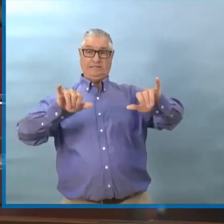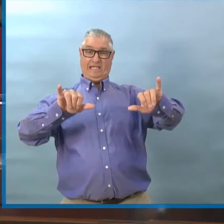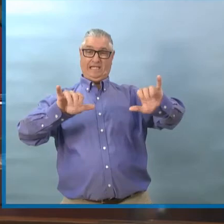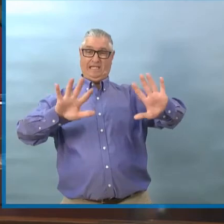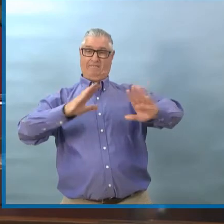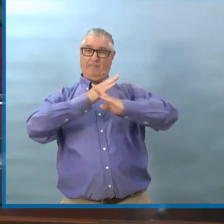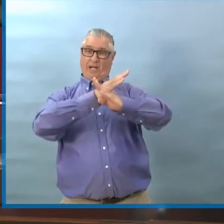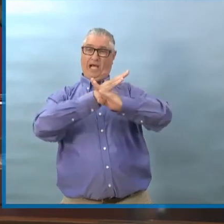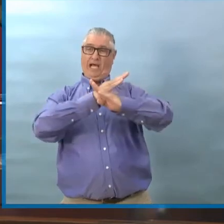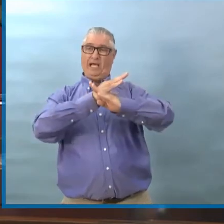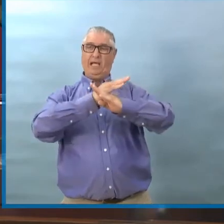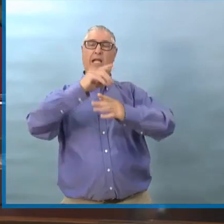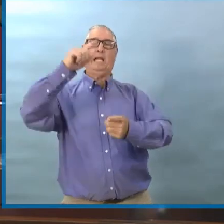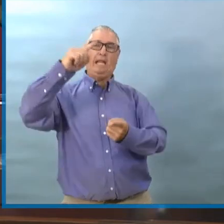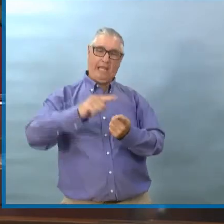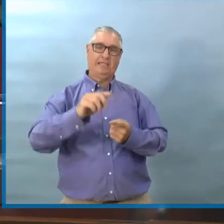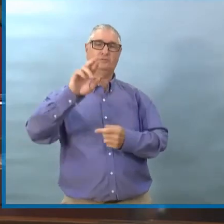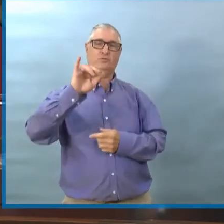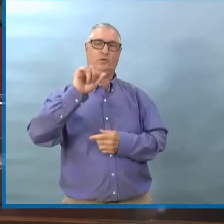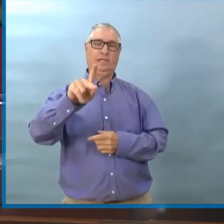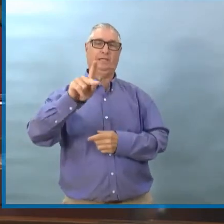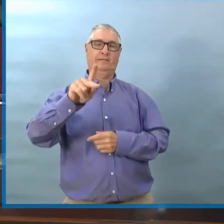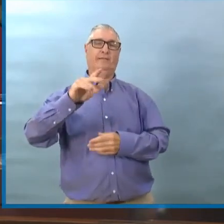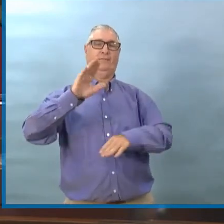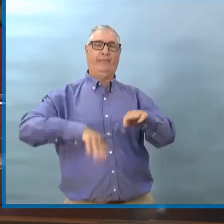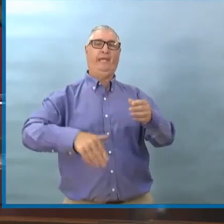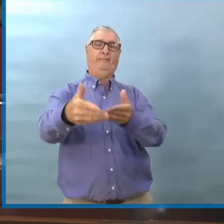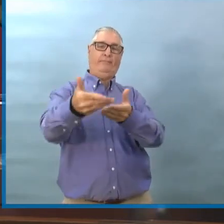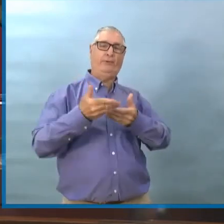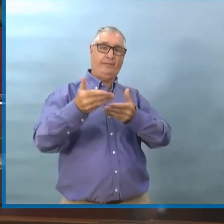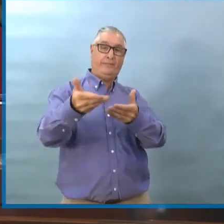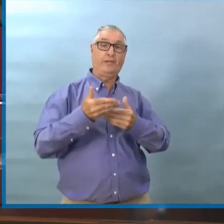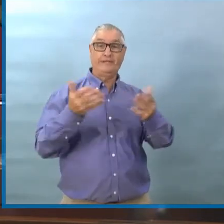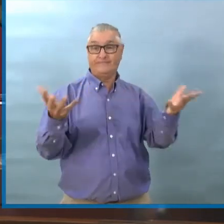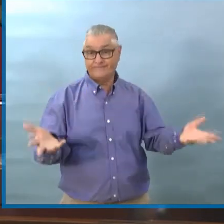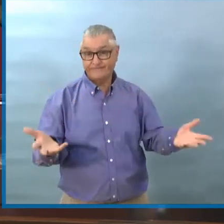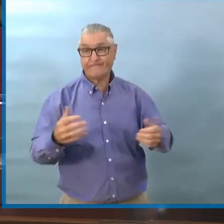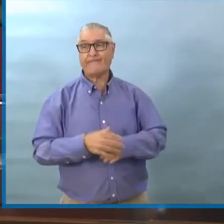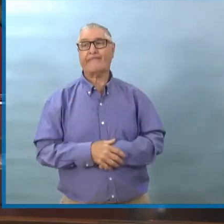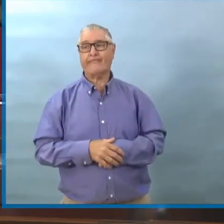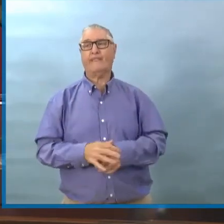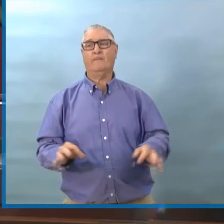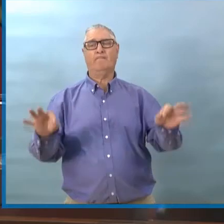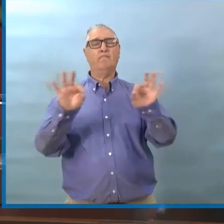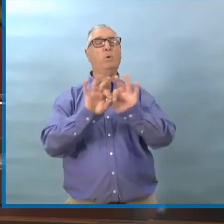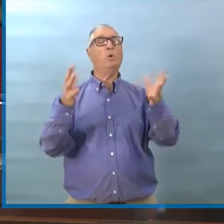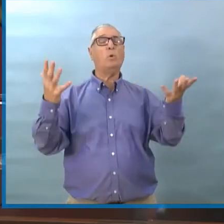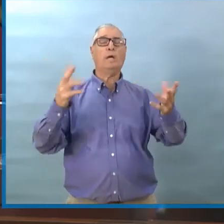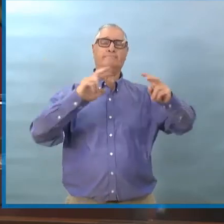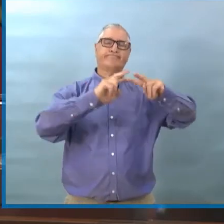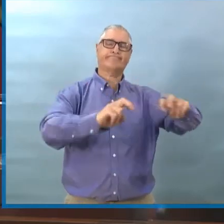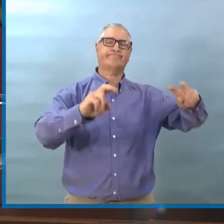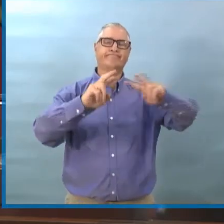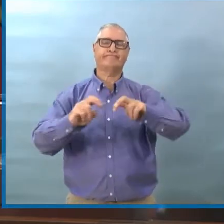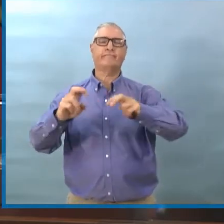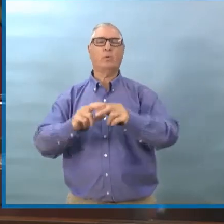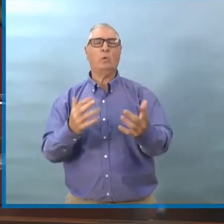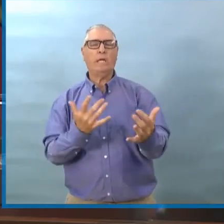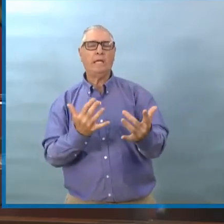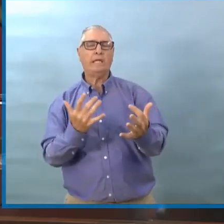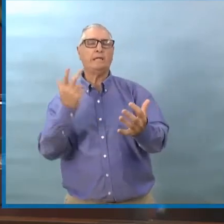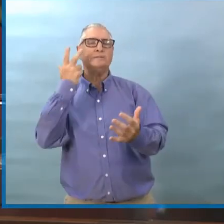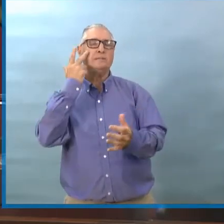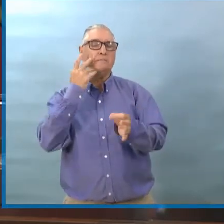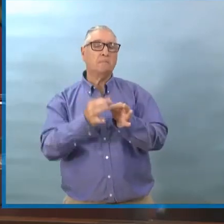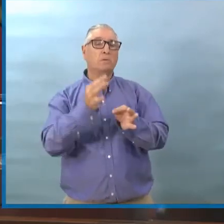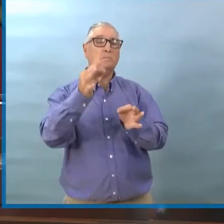bénéfices à ouvrir les frontières. Et ce virus ne va pas disparaître du jour au lendemain. Donc c'est pas comme si on sait